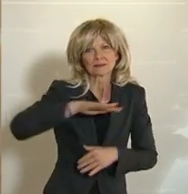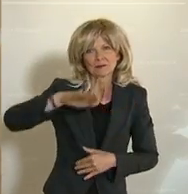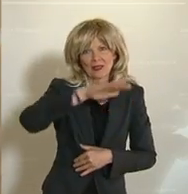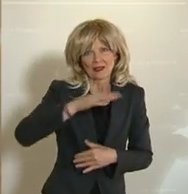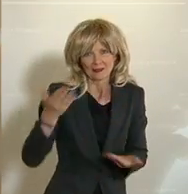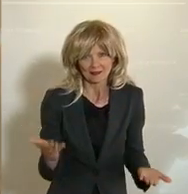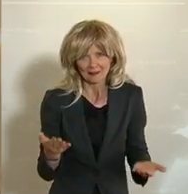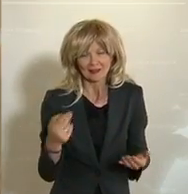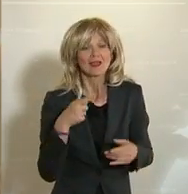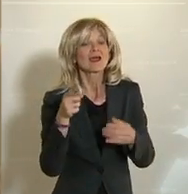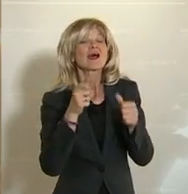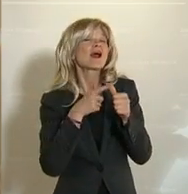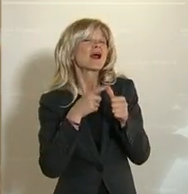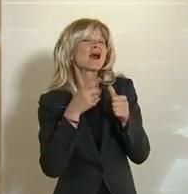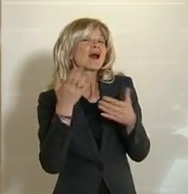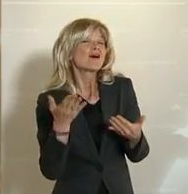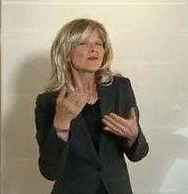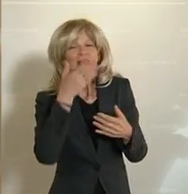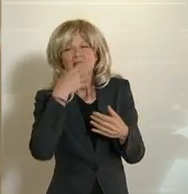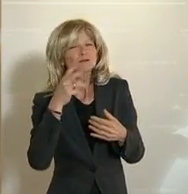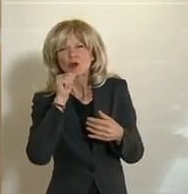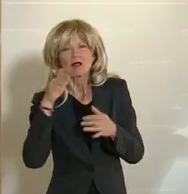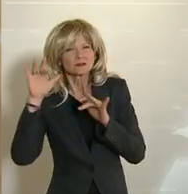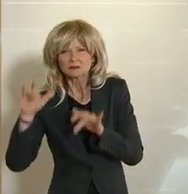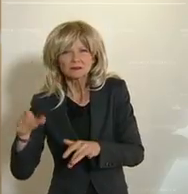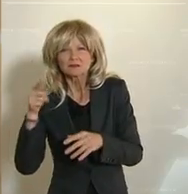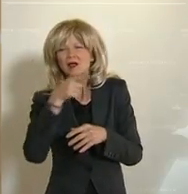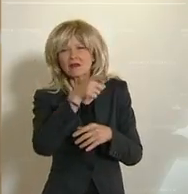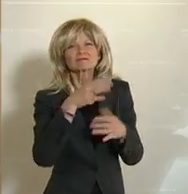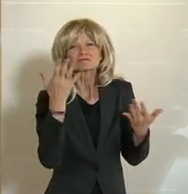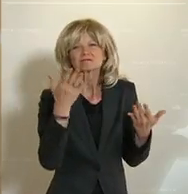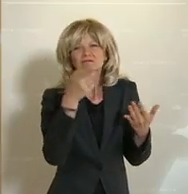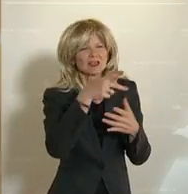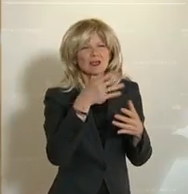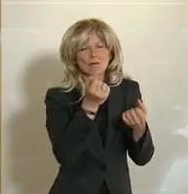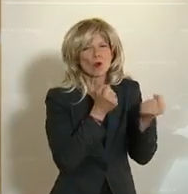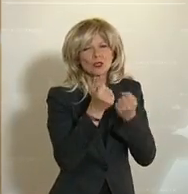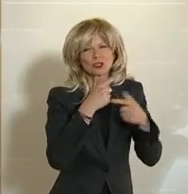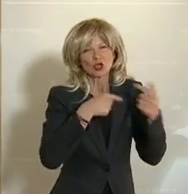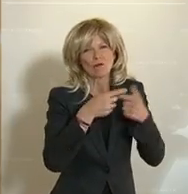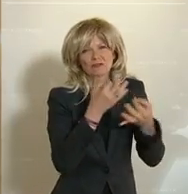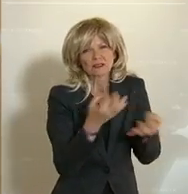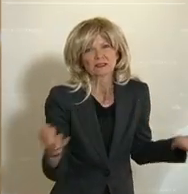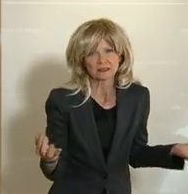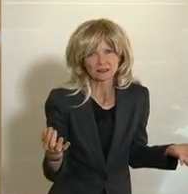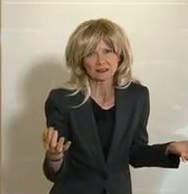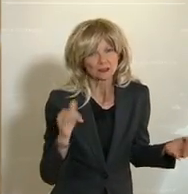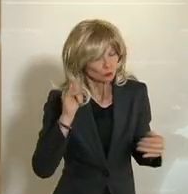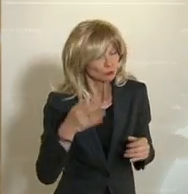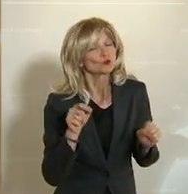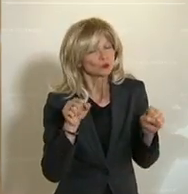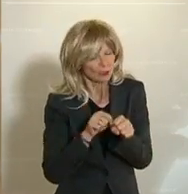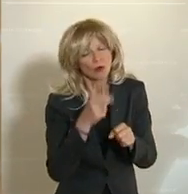Das muss man sehen. Die sind dort ein maßgeblicher Akteur. Und dieser maßgebliche